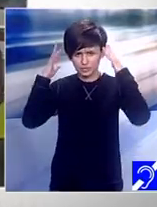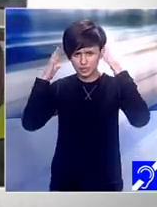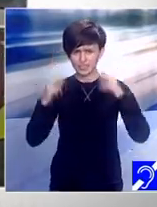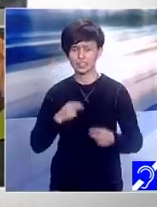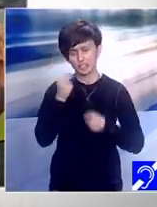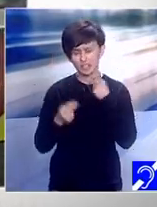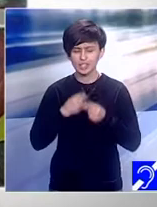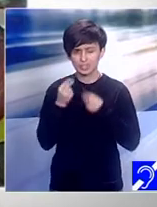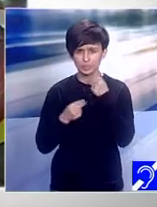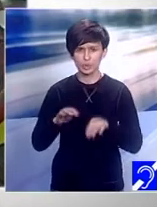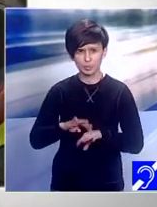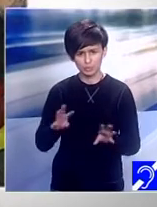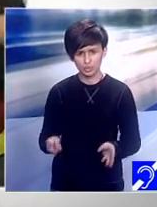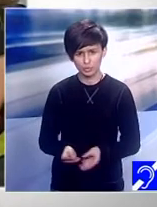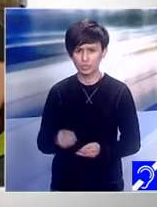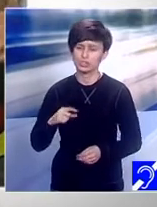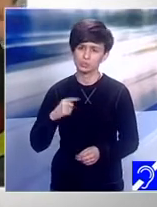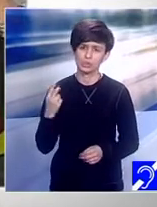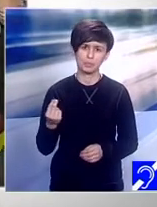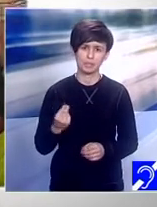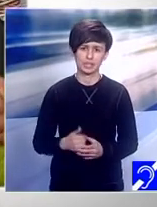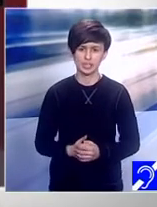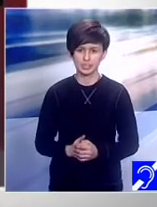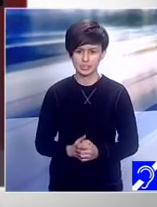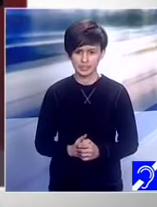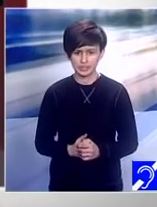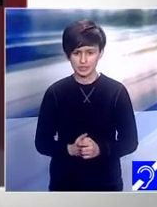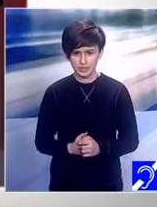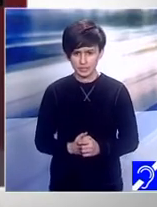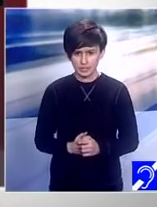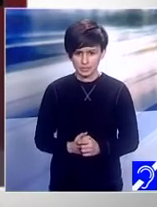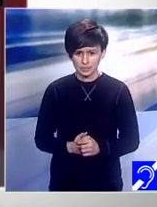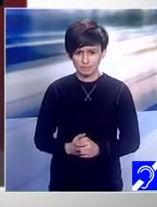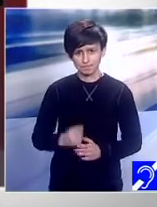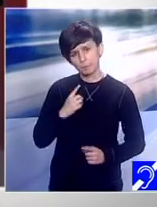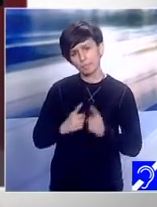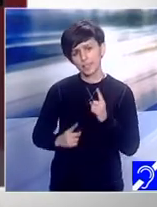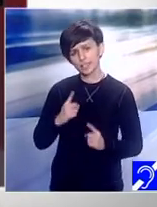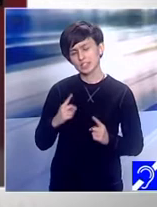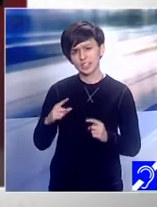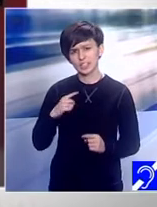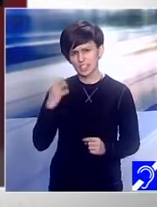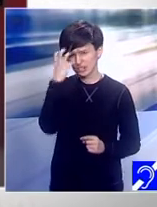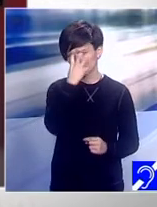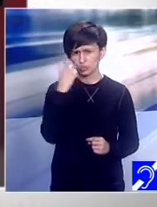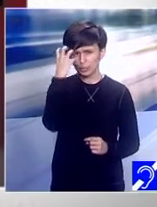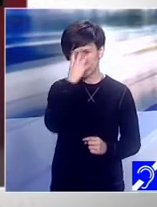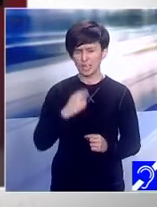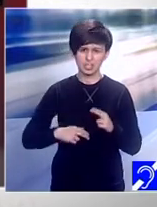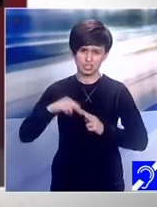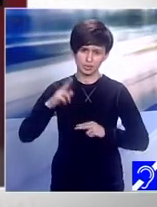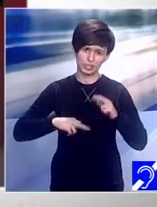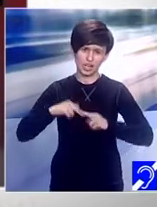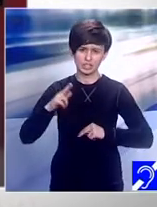este ok. Vedeți? Știți? Dacă ești trist sau în casă e o atmosferă tristă sau tot timpul ceartă, scandal,